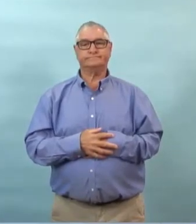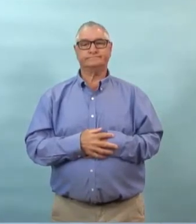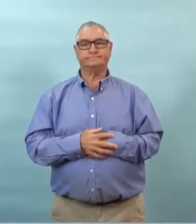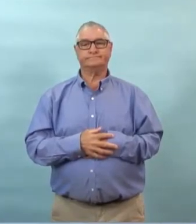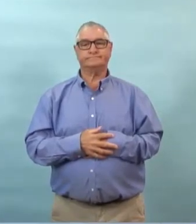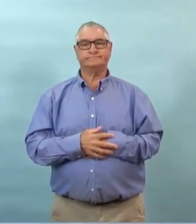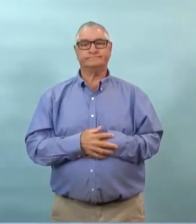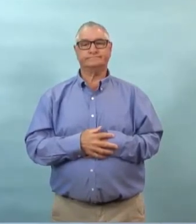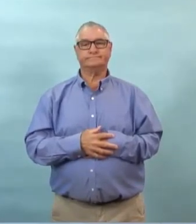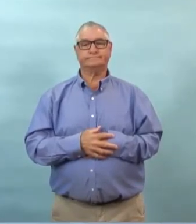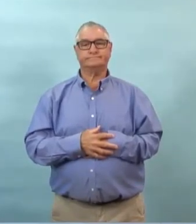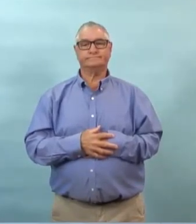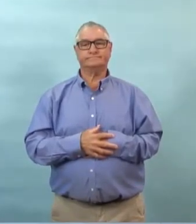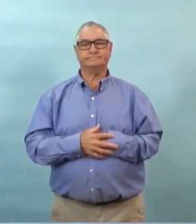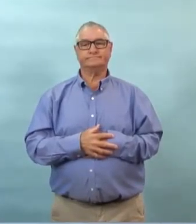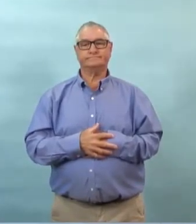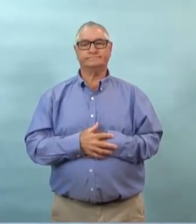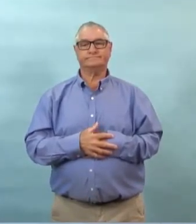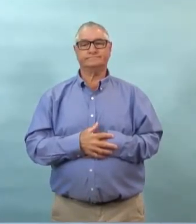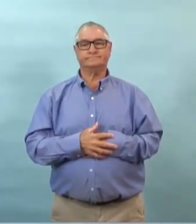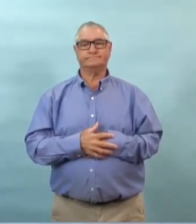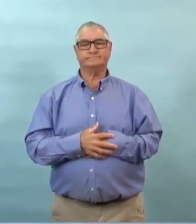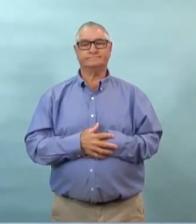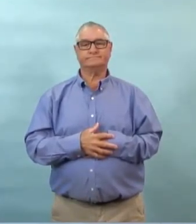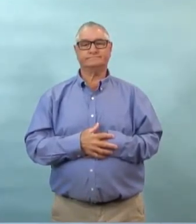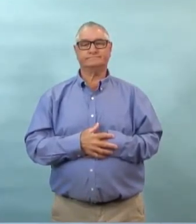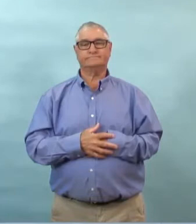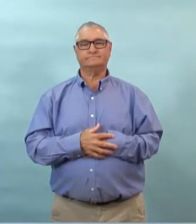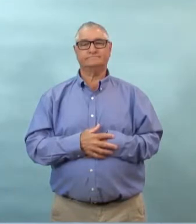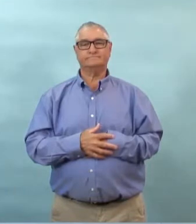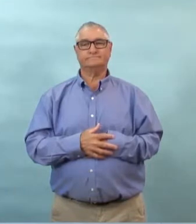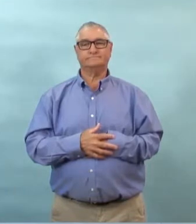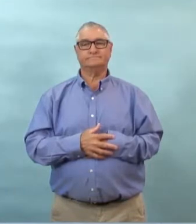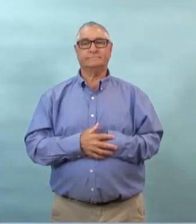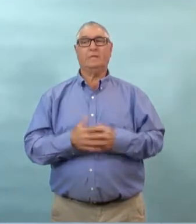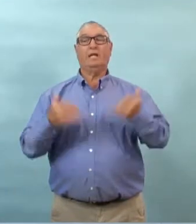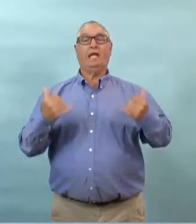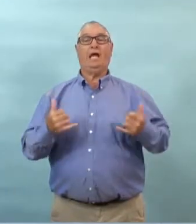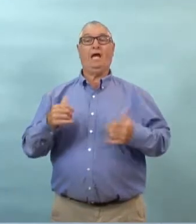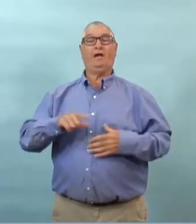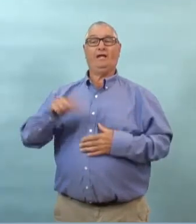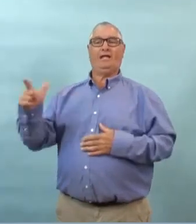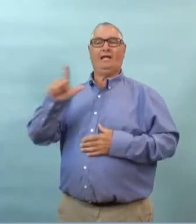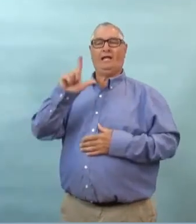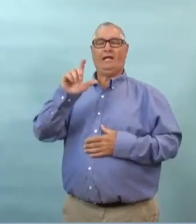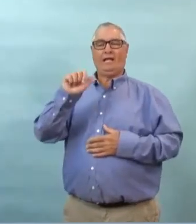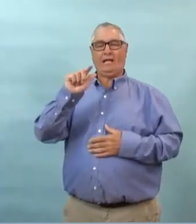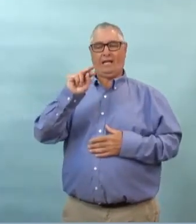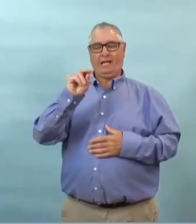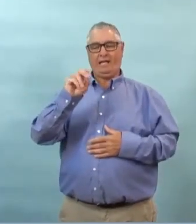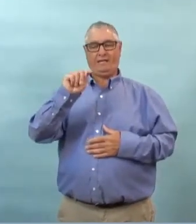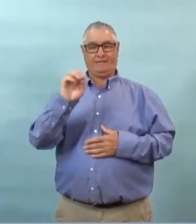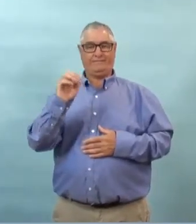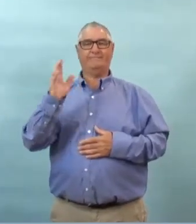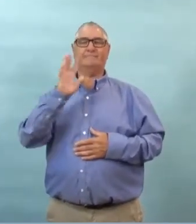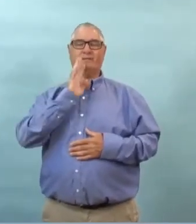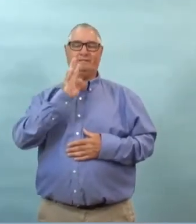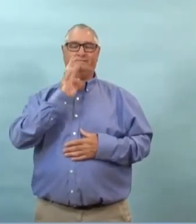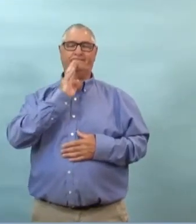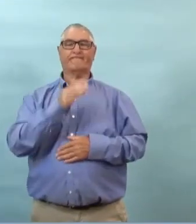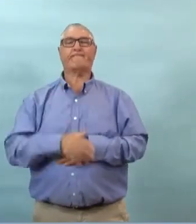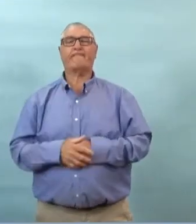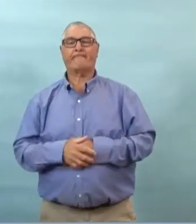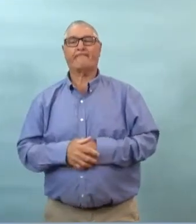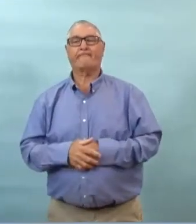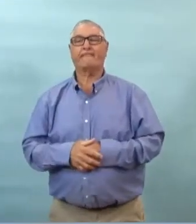et à prendre soin de nos voisins de nos familles et de nos amis et maintenant je vais donc